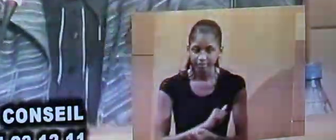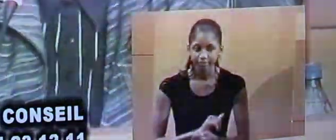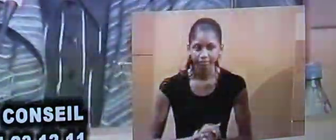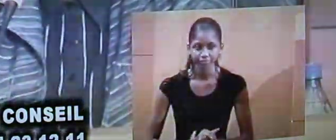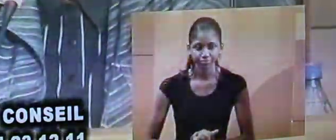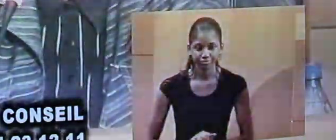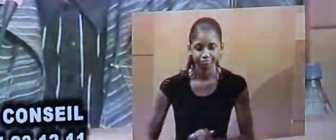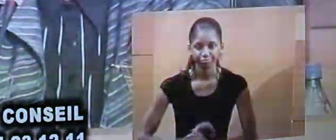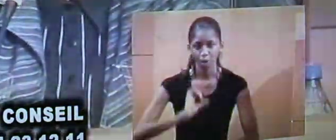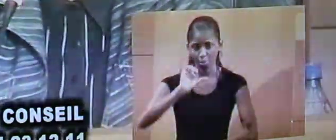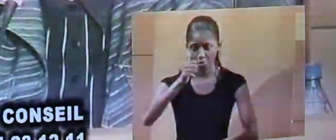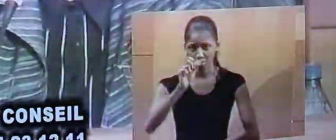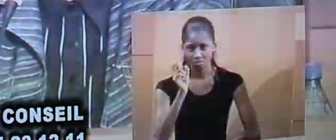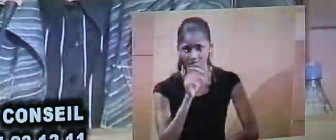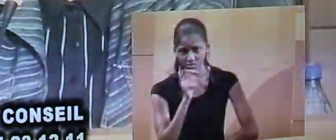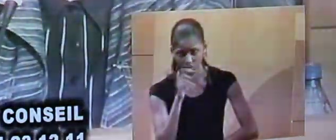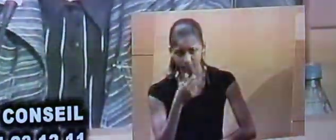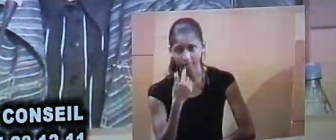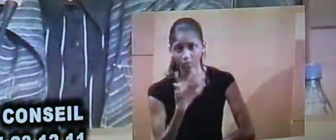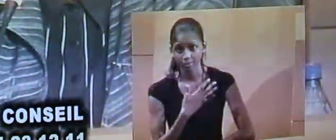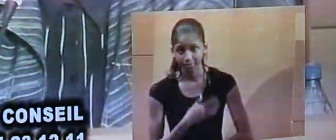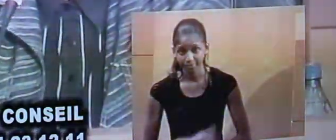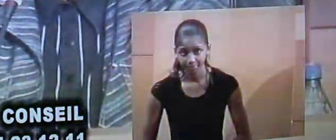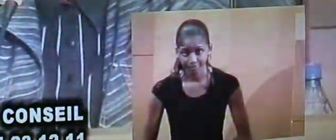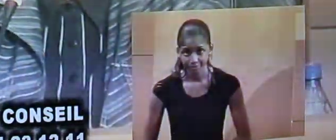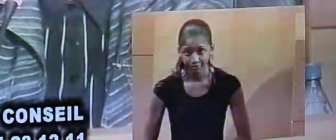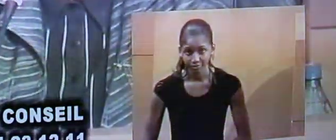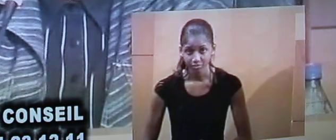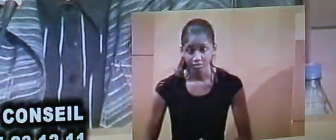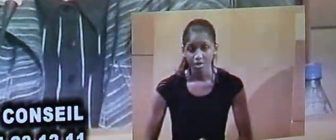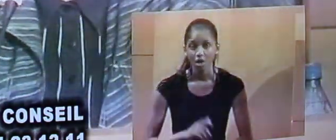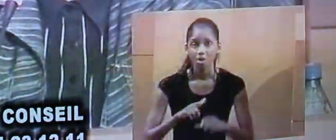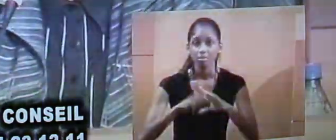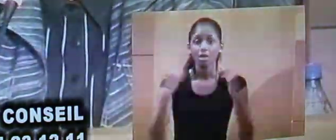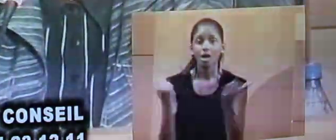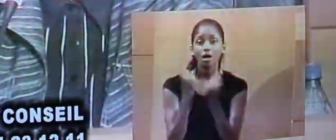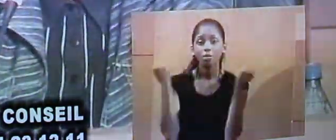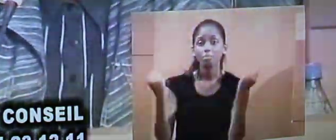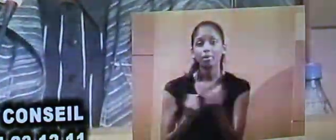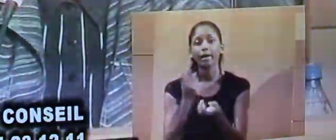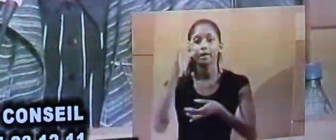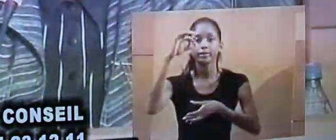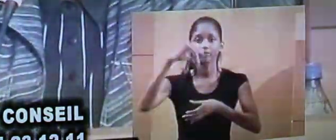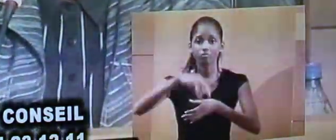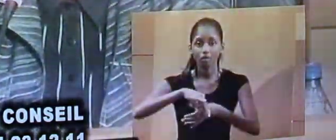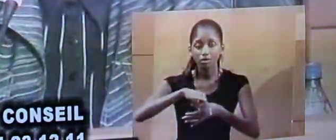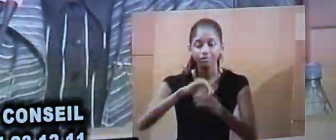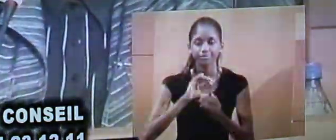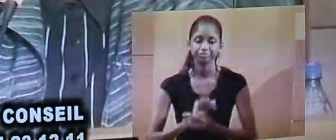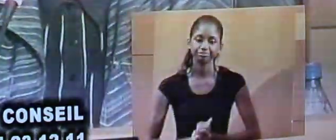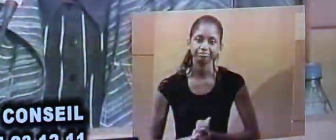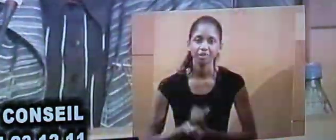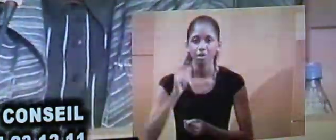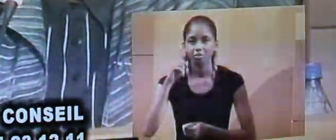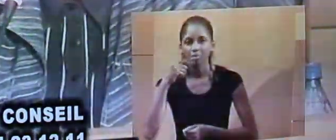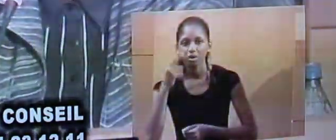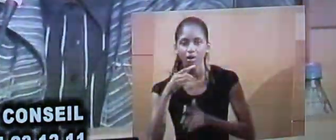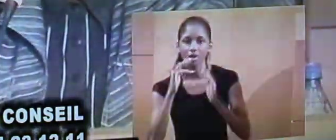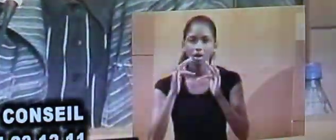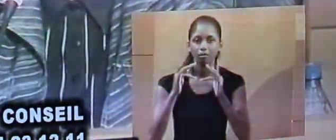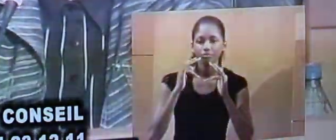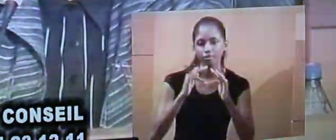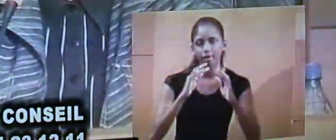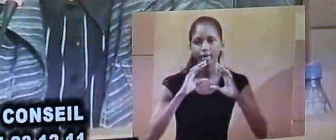Le premier mensonge, c'est lequel? Dans la compagnie électorale, on a parlé de matelas,